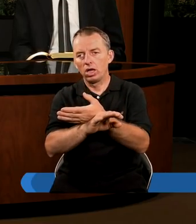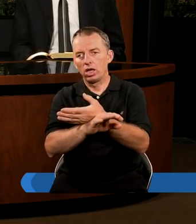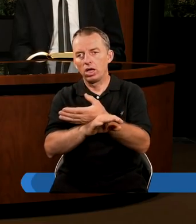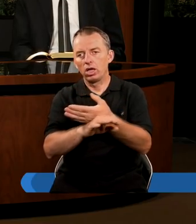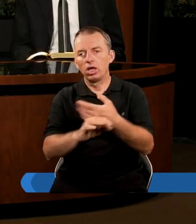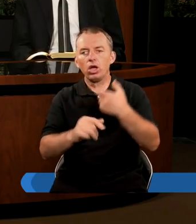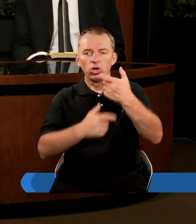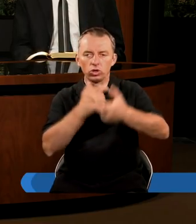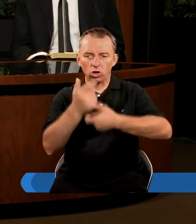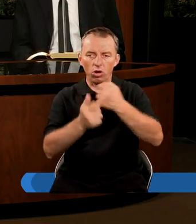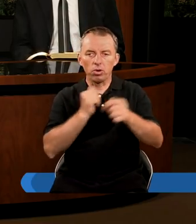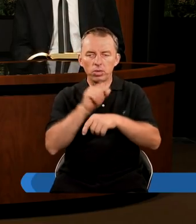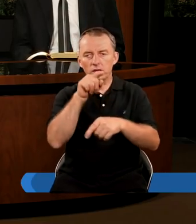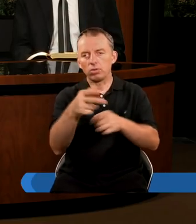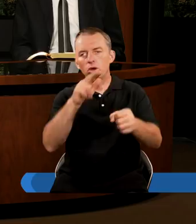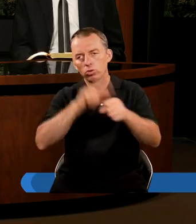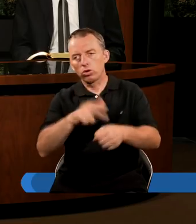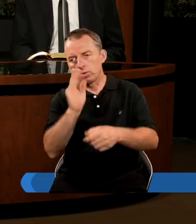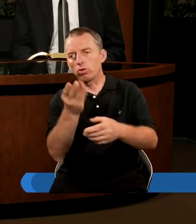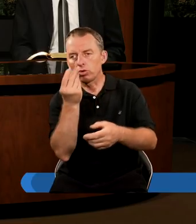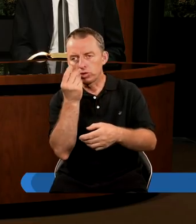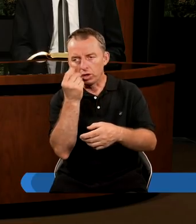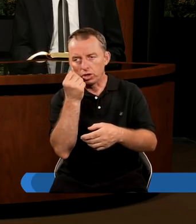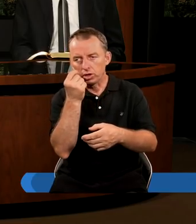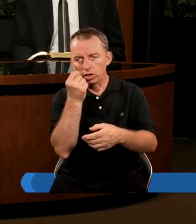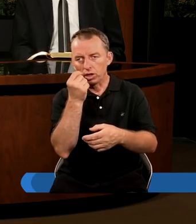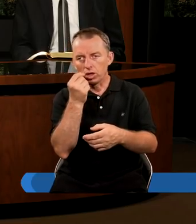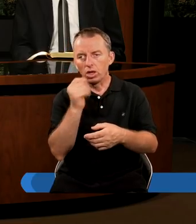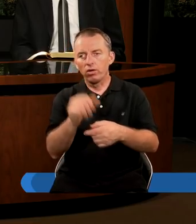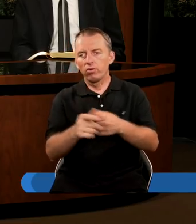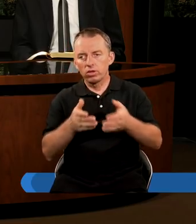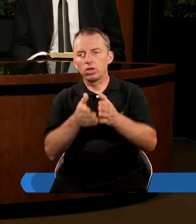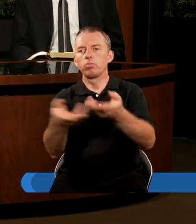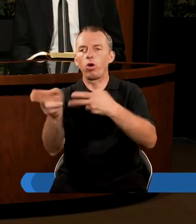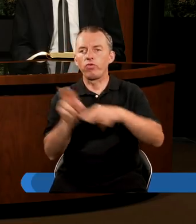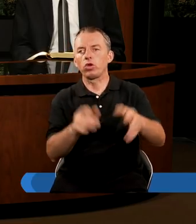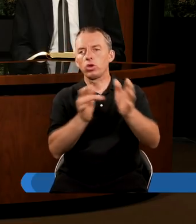Co zrobić, żeby być tymi, którzy będą się cieszyć z powrotu Chrystusa?